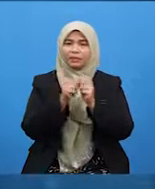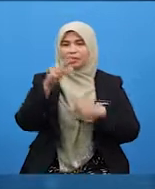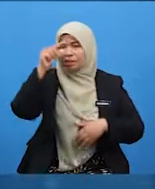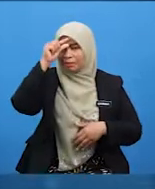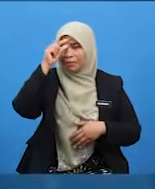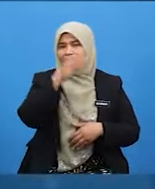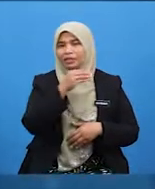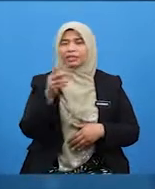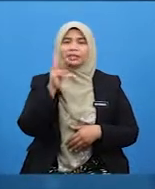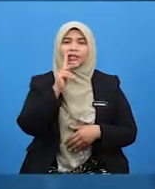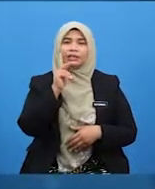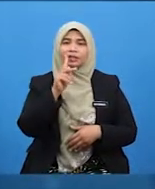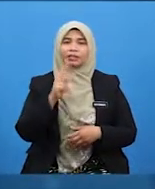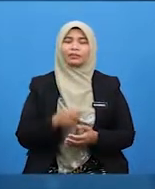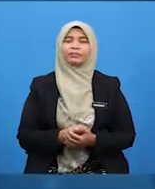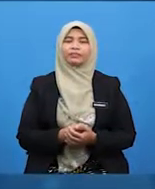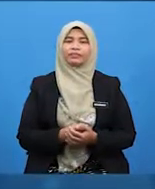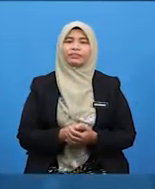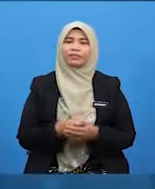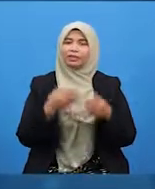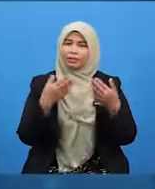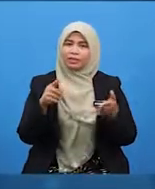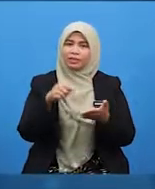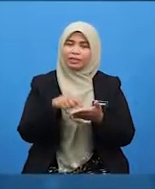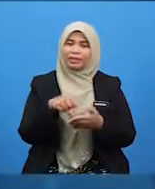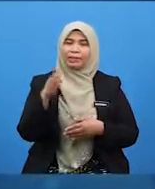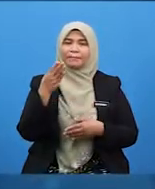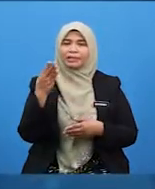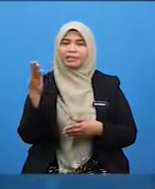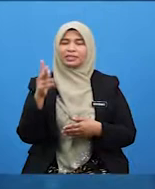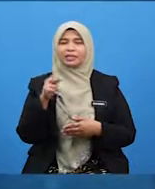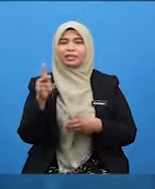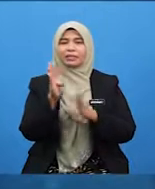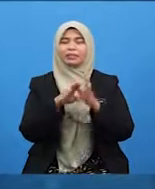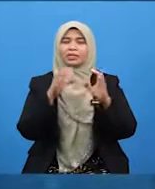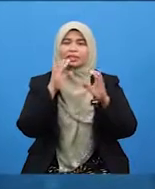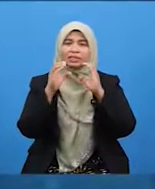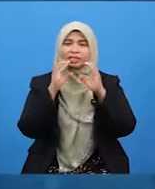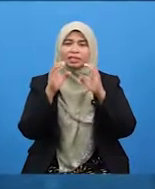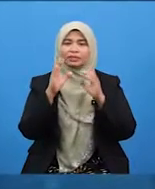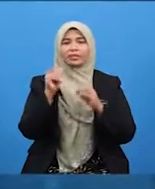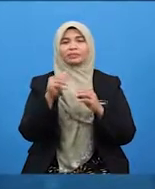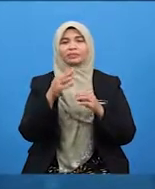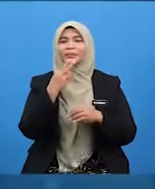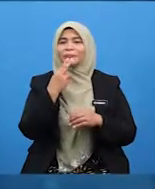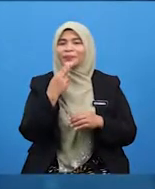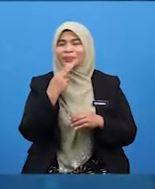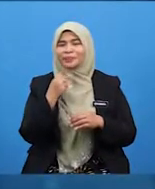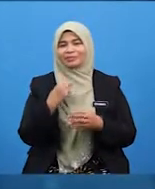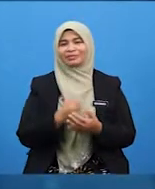Selepas ini, biasakan bercakap yang manis-manis.